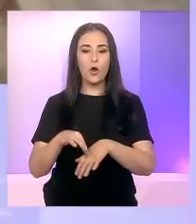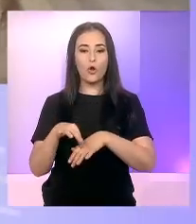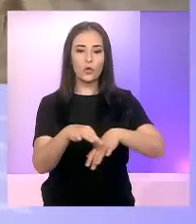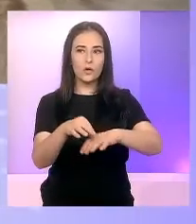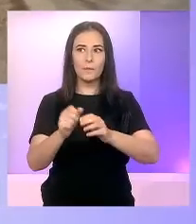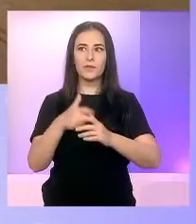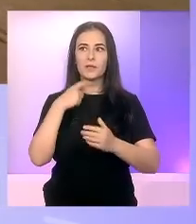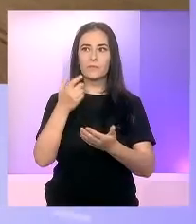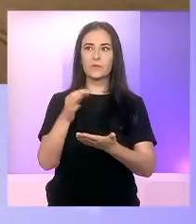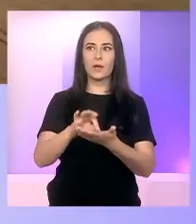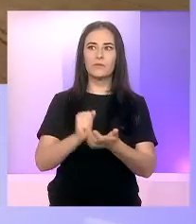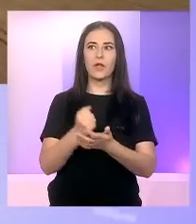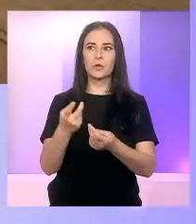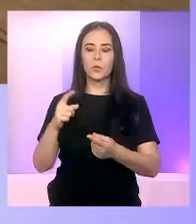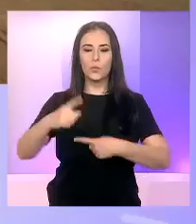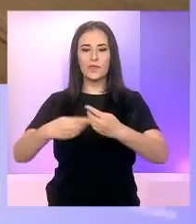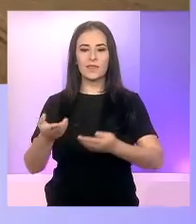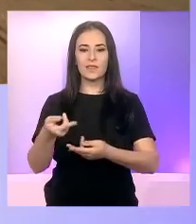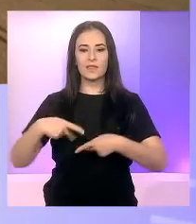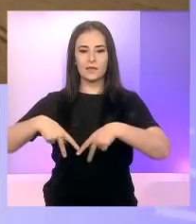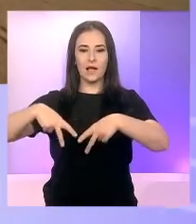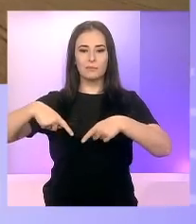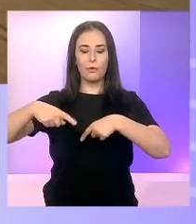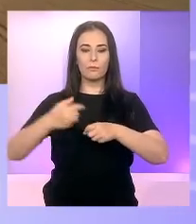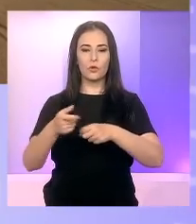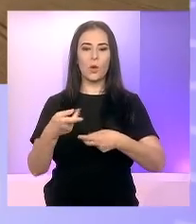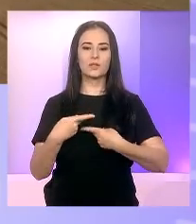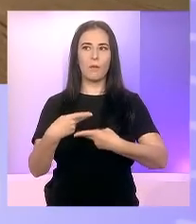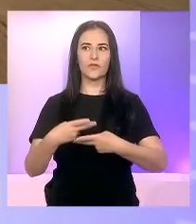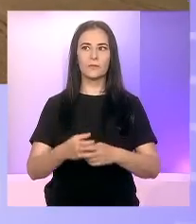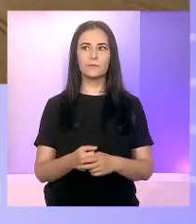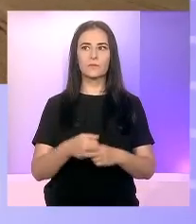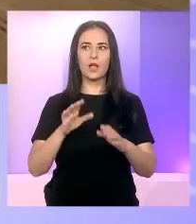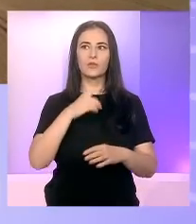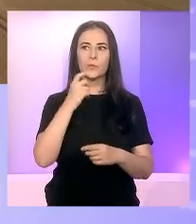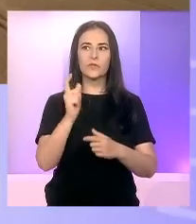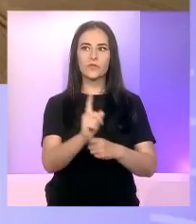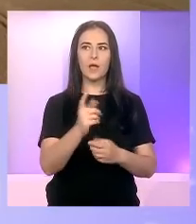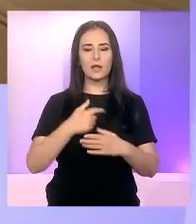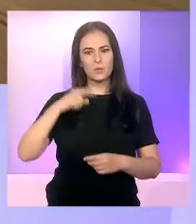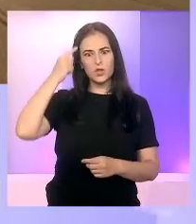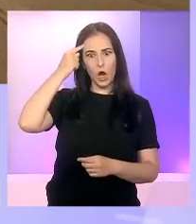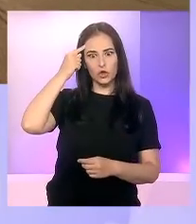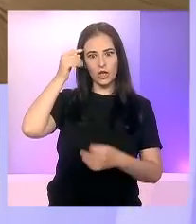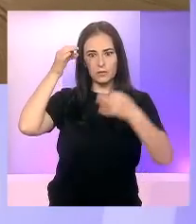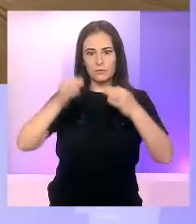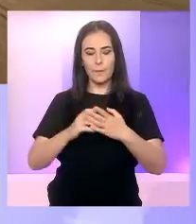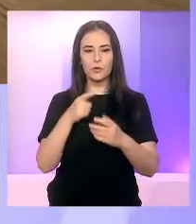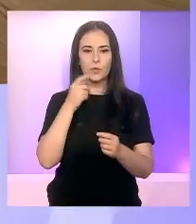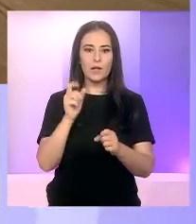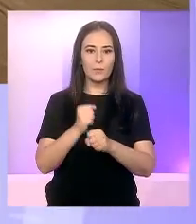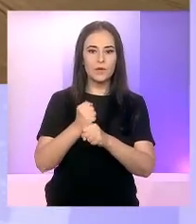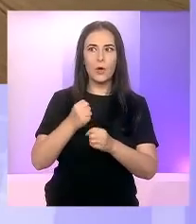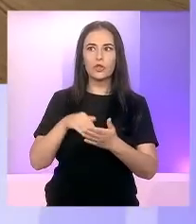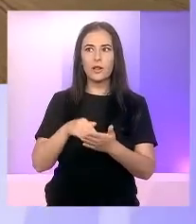Orice, să zicem, transfer, transport, ce vreau să-i spuneți de marfă, trebuie să fie avizit, ca toată lumea să fie conștientă, să știe ce recepționează.